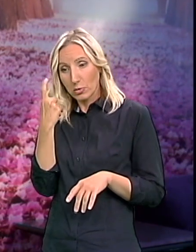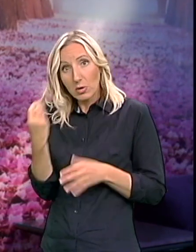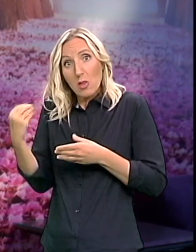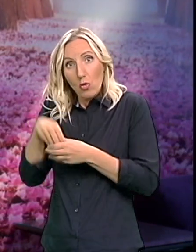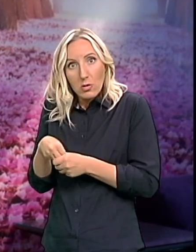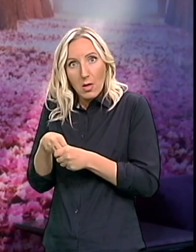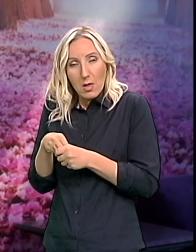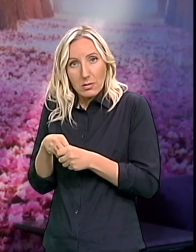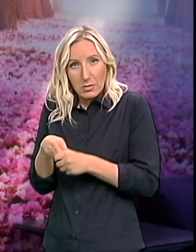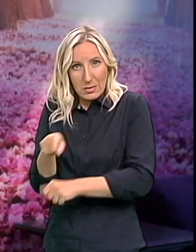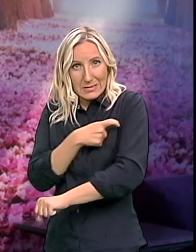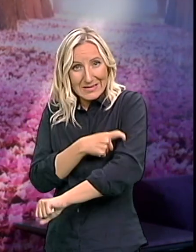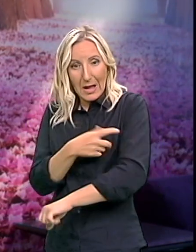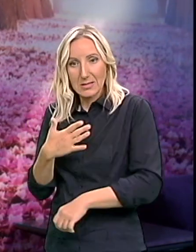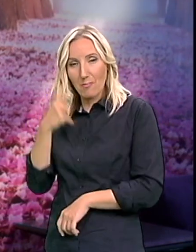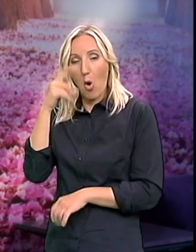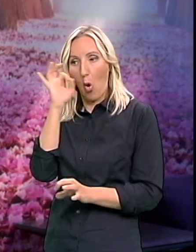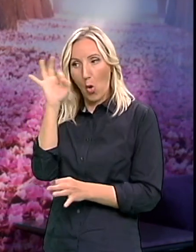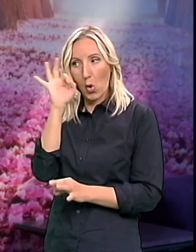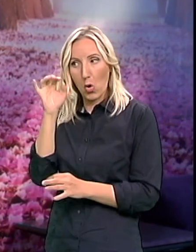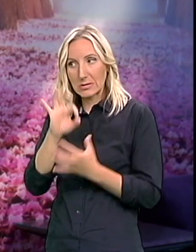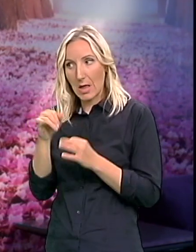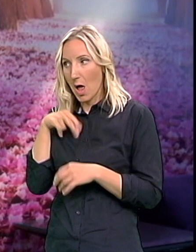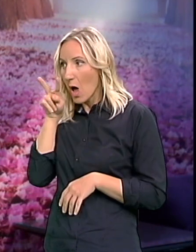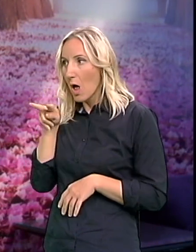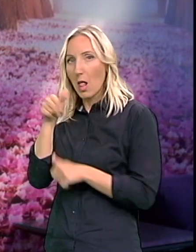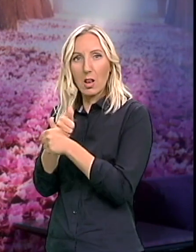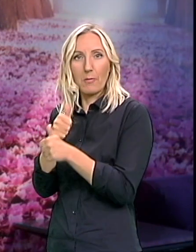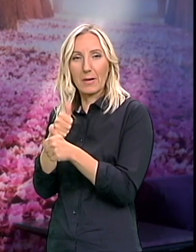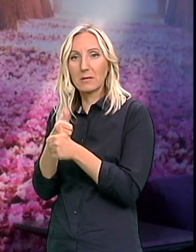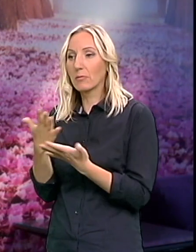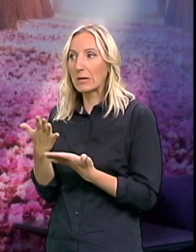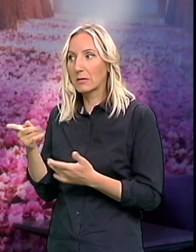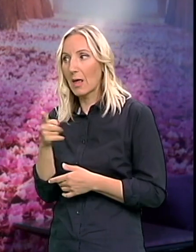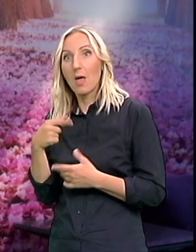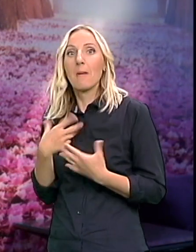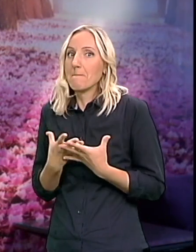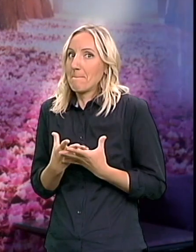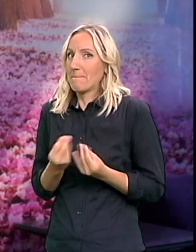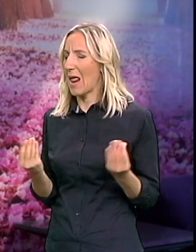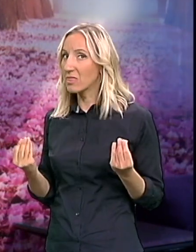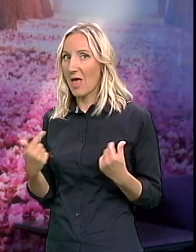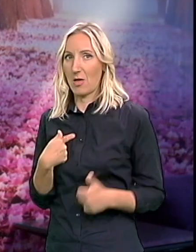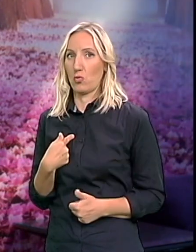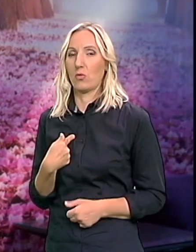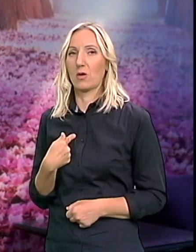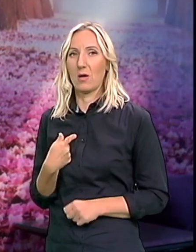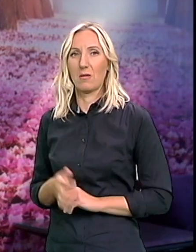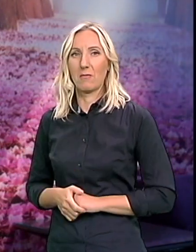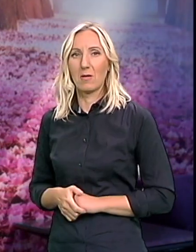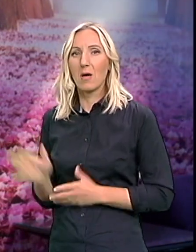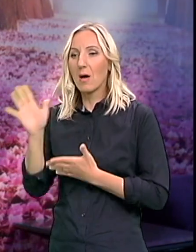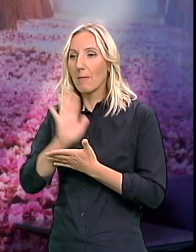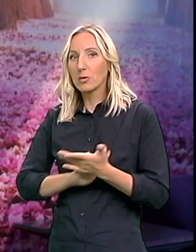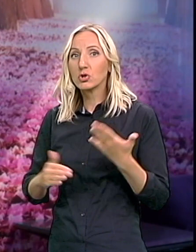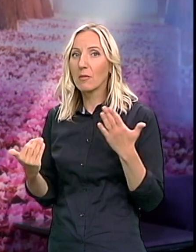Vaše oko je stalno na njemu Vi stalno gledate gde je on Preterujete Počinjate